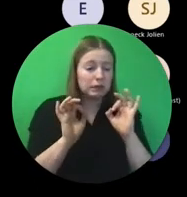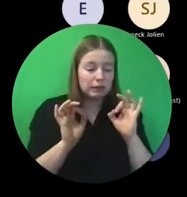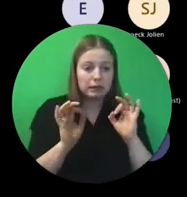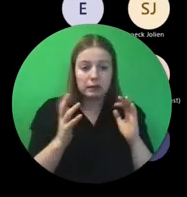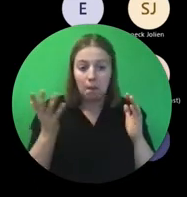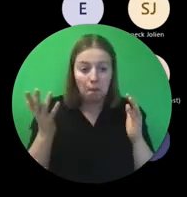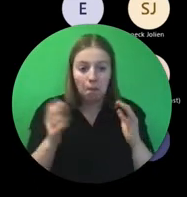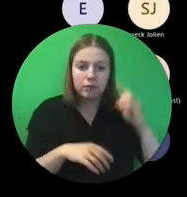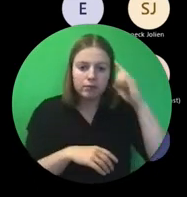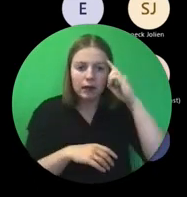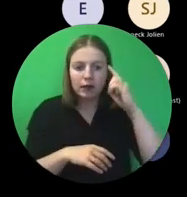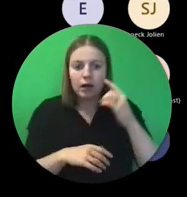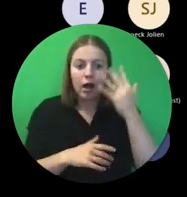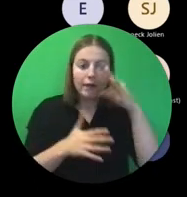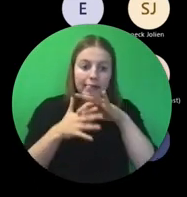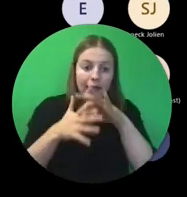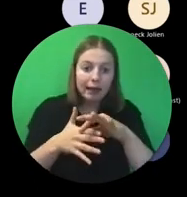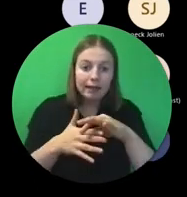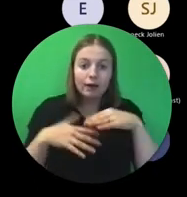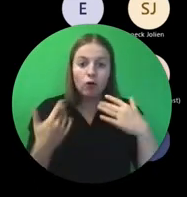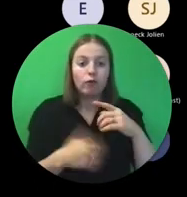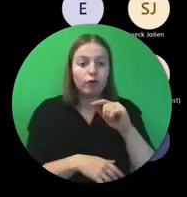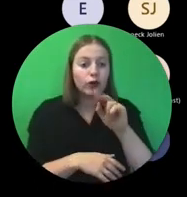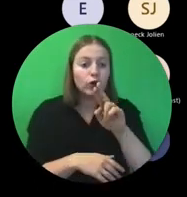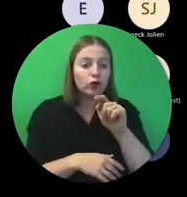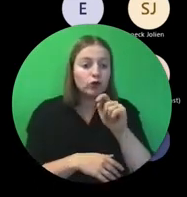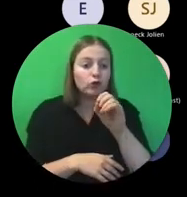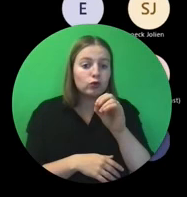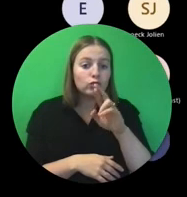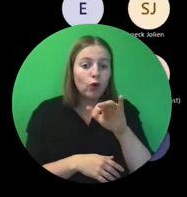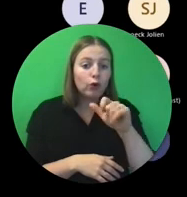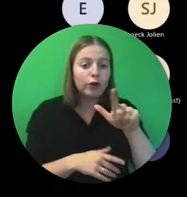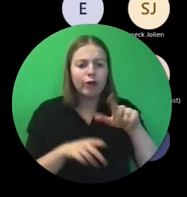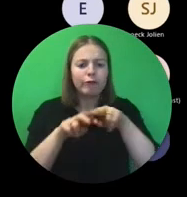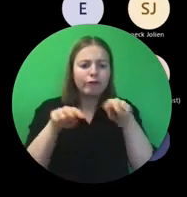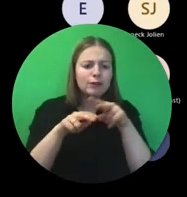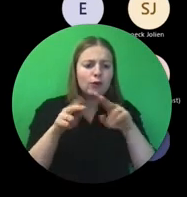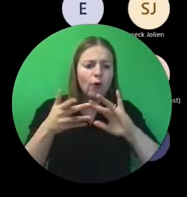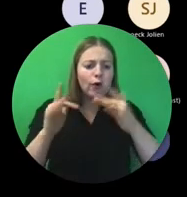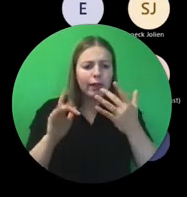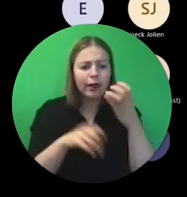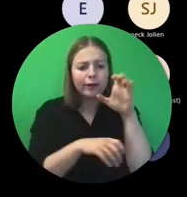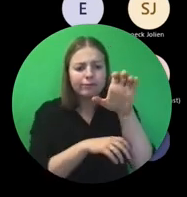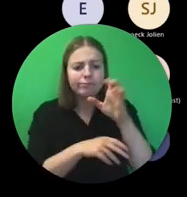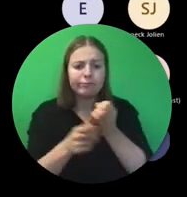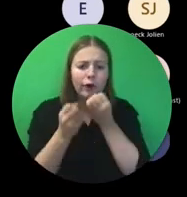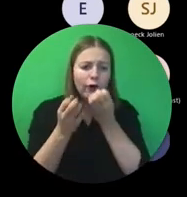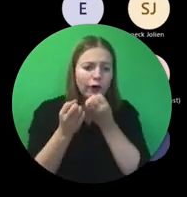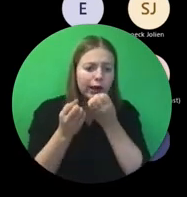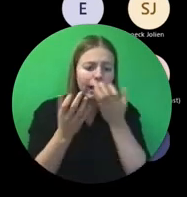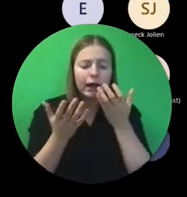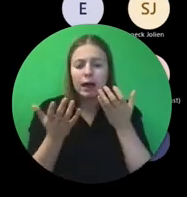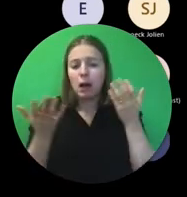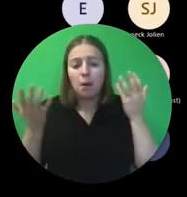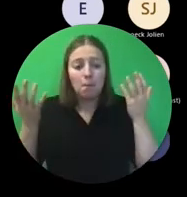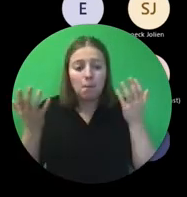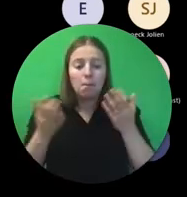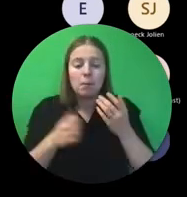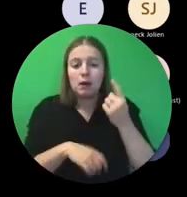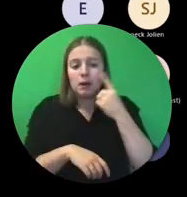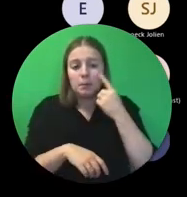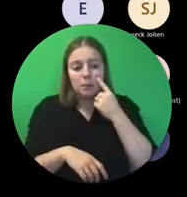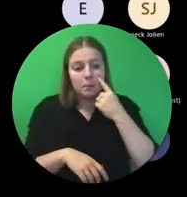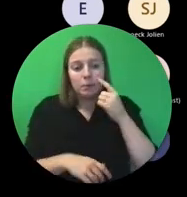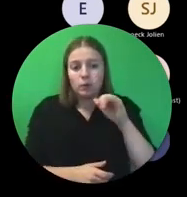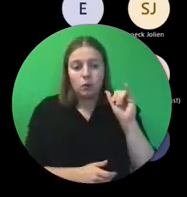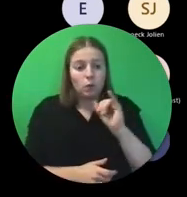zeker handleidingen zijn. Dat kan misschien een tutorial online zijn, filmpje dat we maken. En dat hangt er